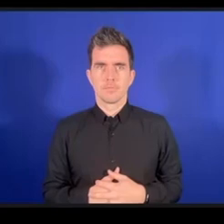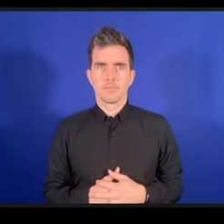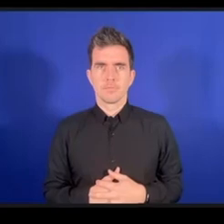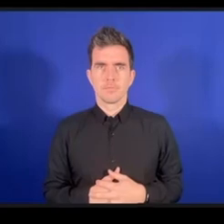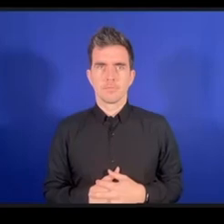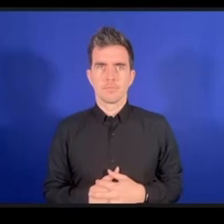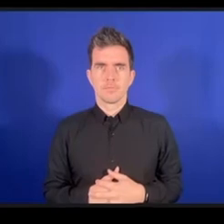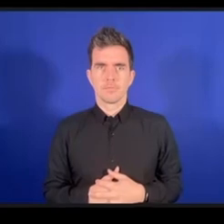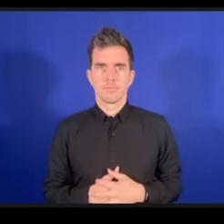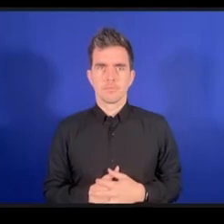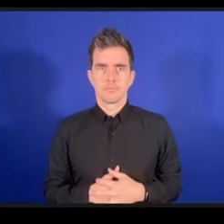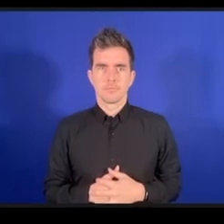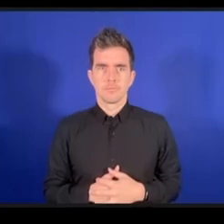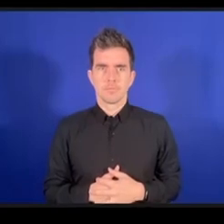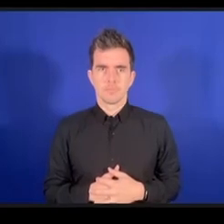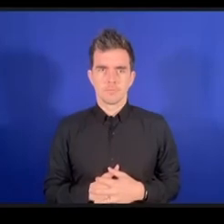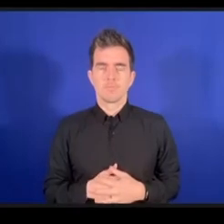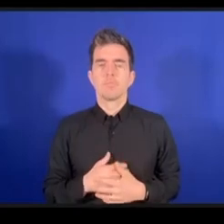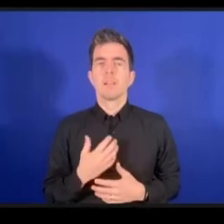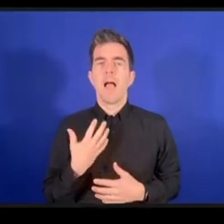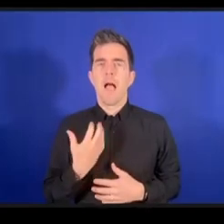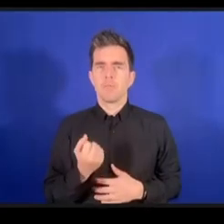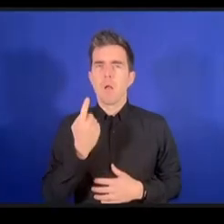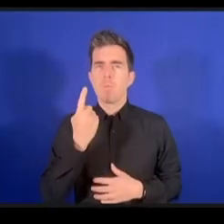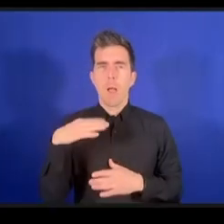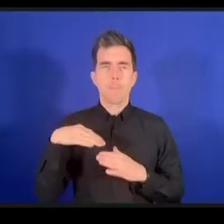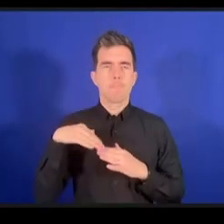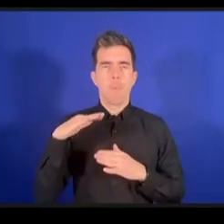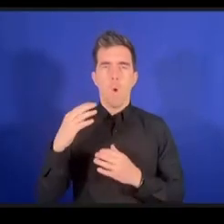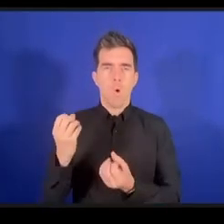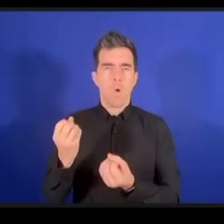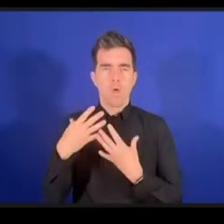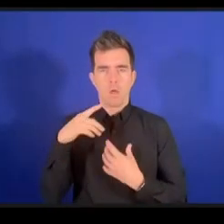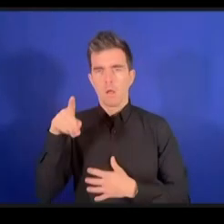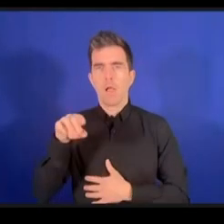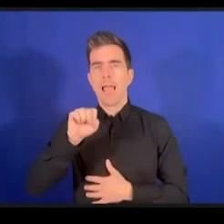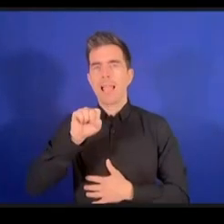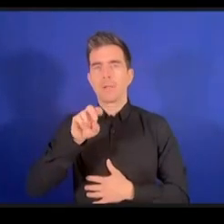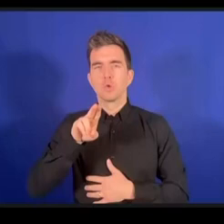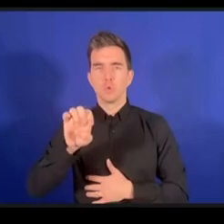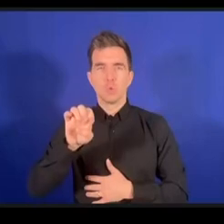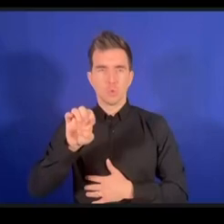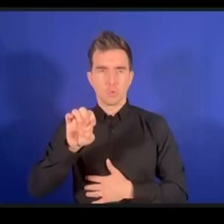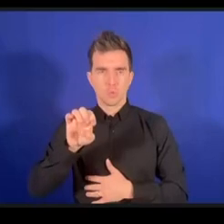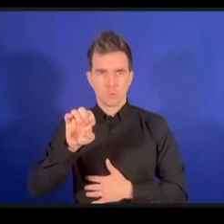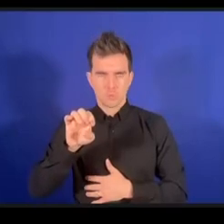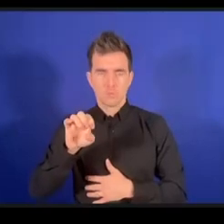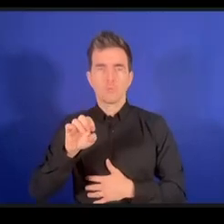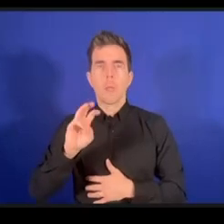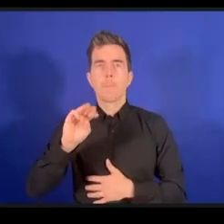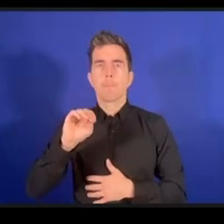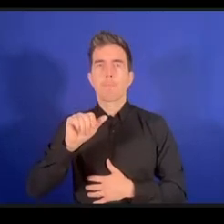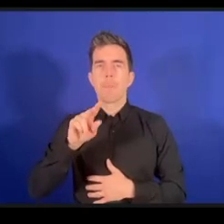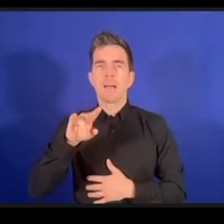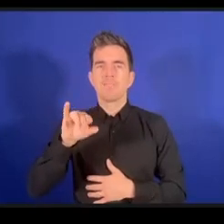لدينا تعقيب آخر من سوم نابش هل تريدين التحدث مرة أخرى